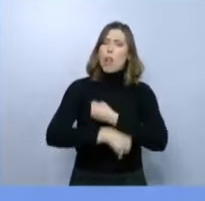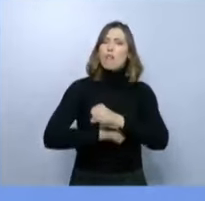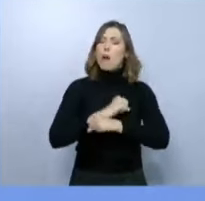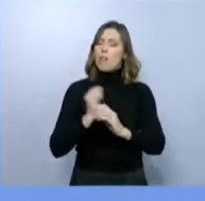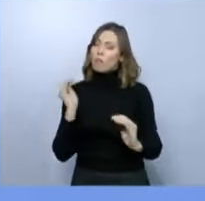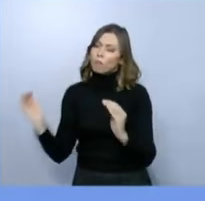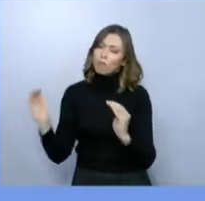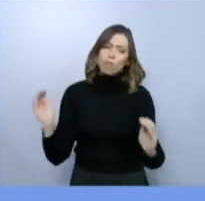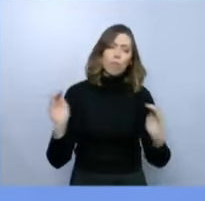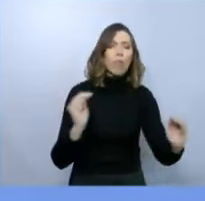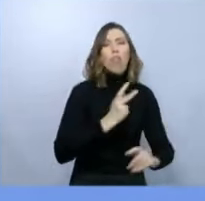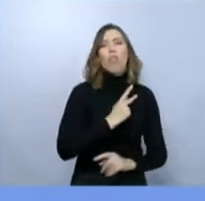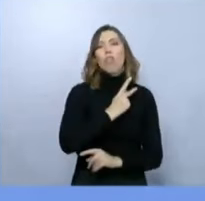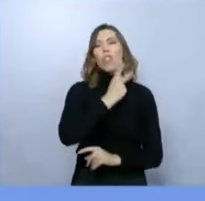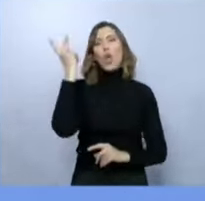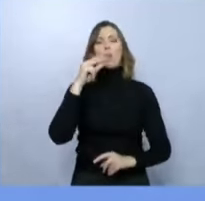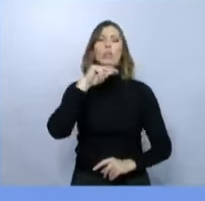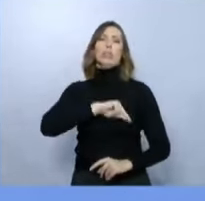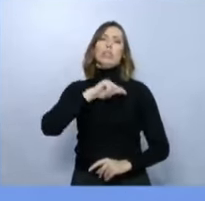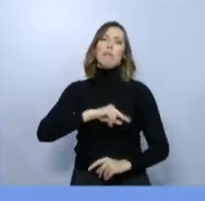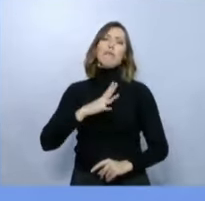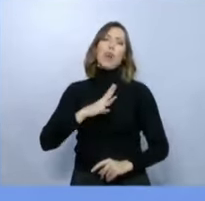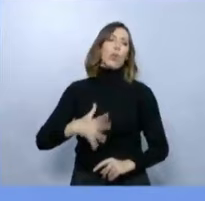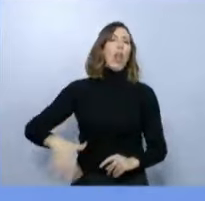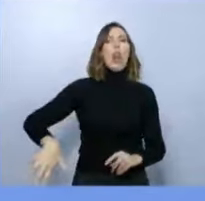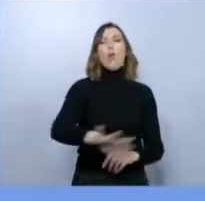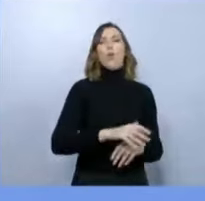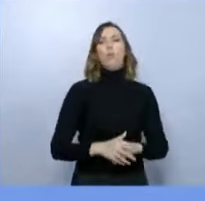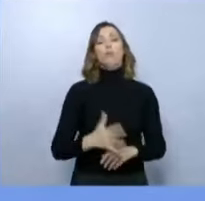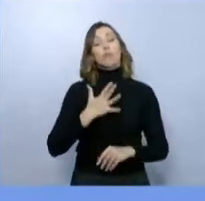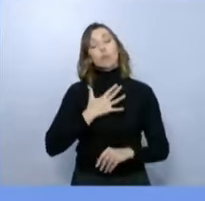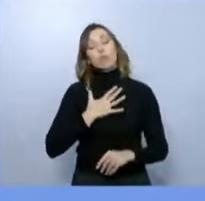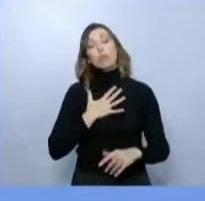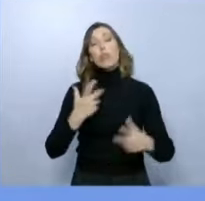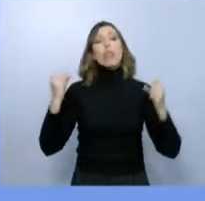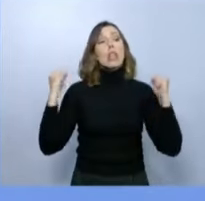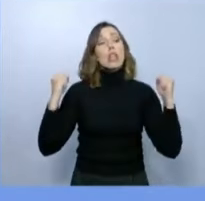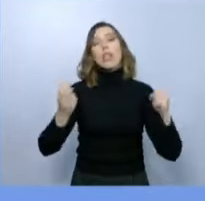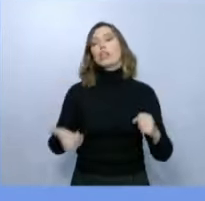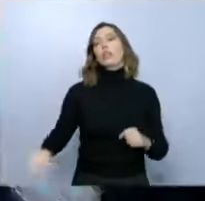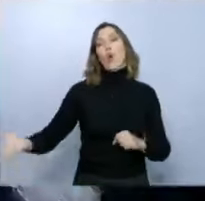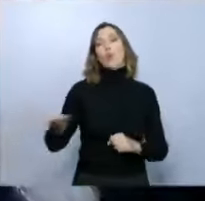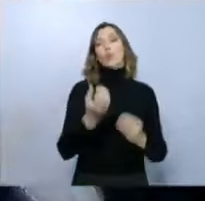των συμφερόντων του λαού μας. Ευχαριστούμε. Καλή υγεία σε όλους και όλες και καλή χρονιά.